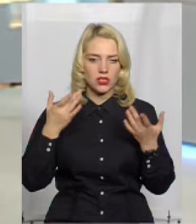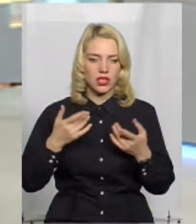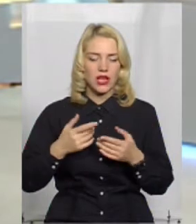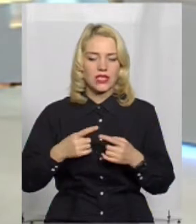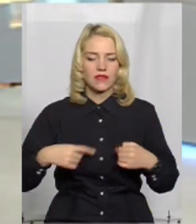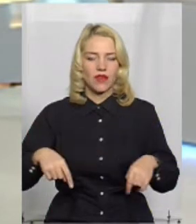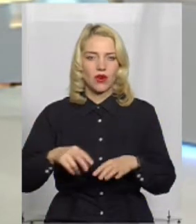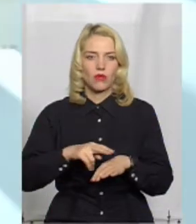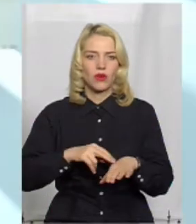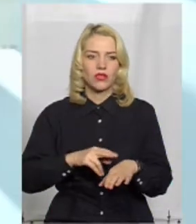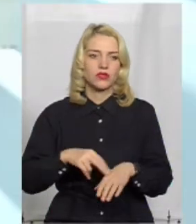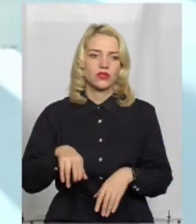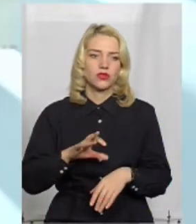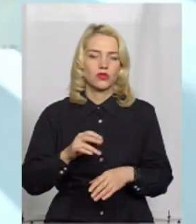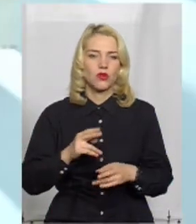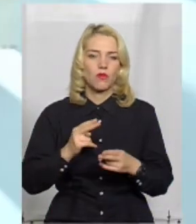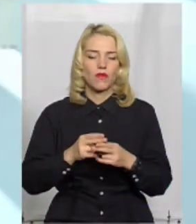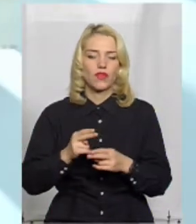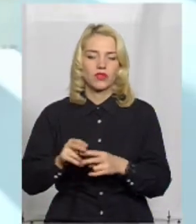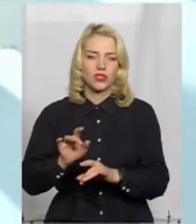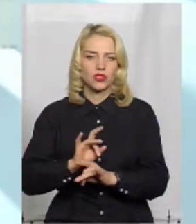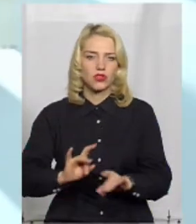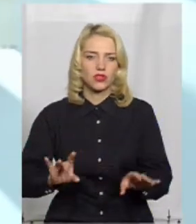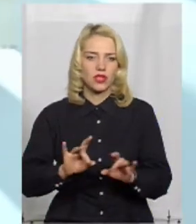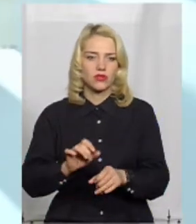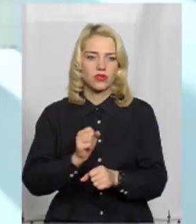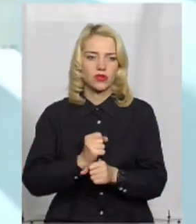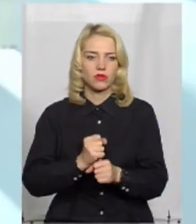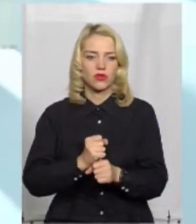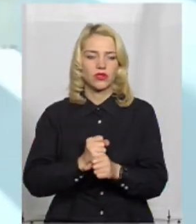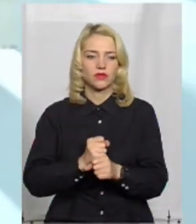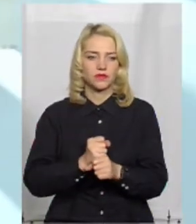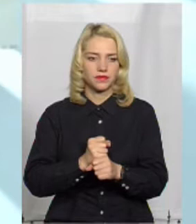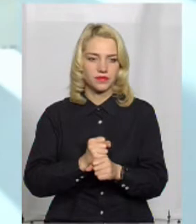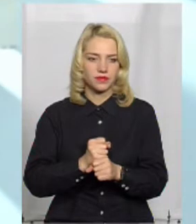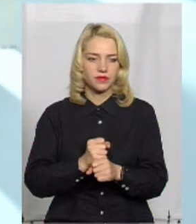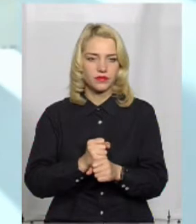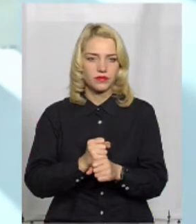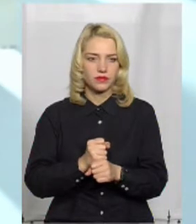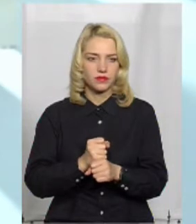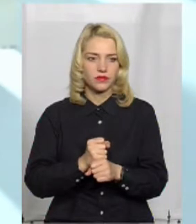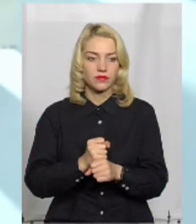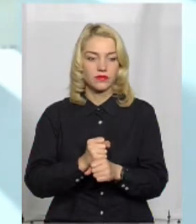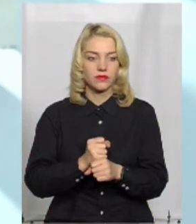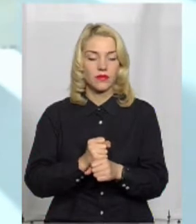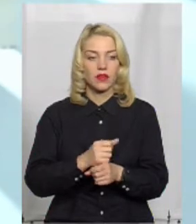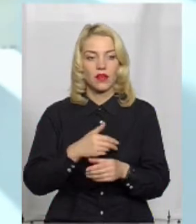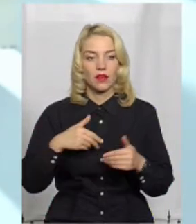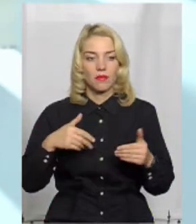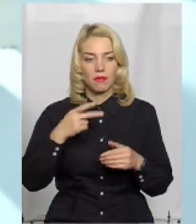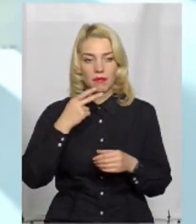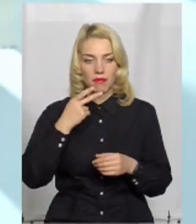поліції з приводу якраз профілактичної, роз'яснювальної роботи. І ми